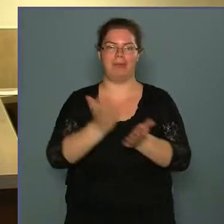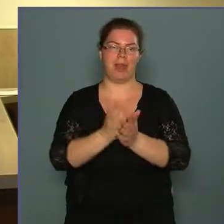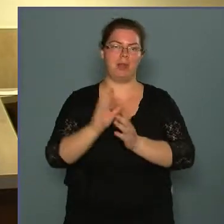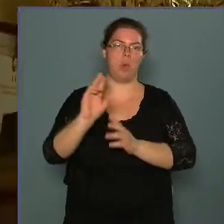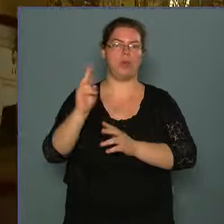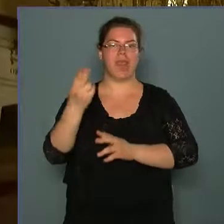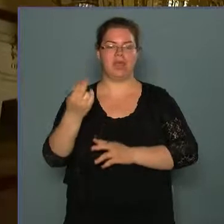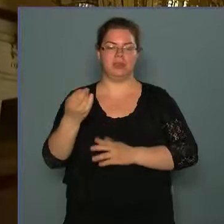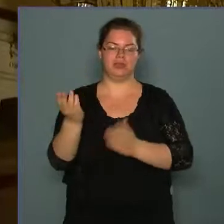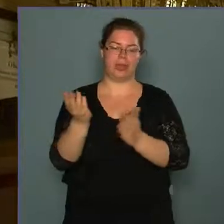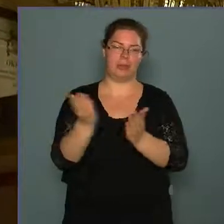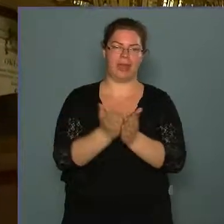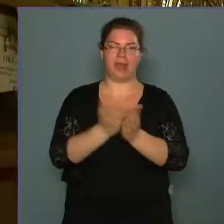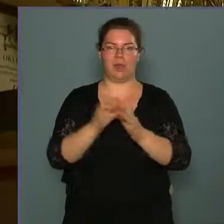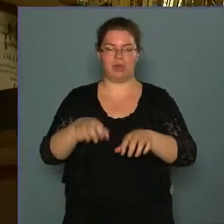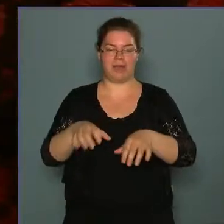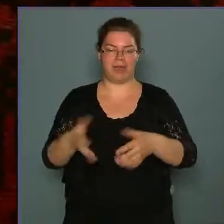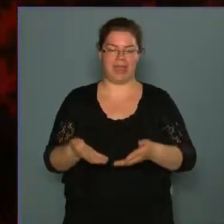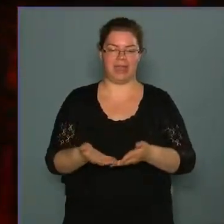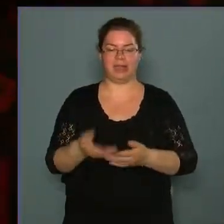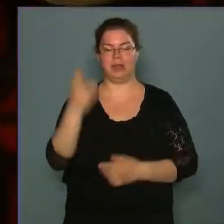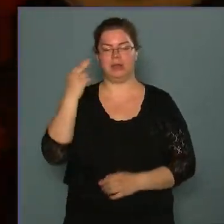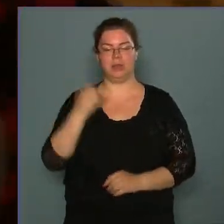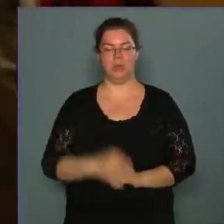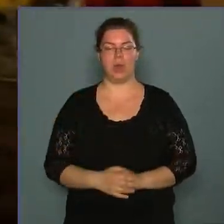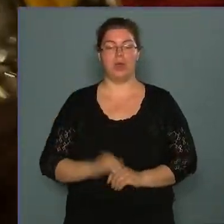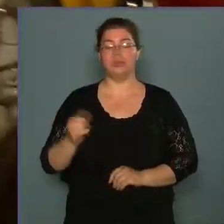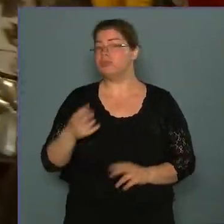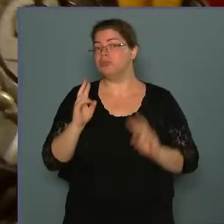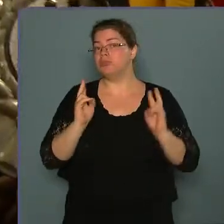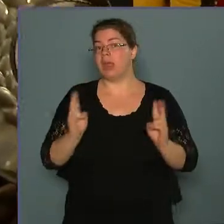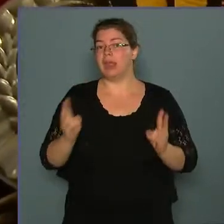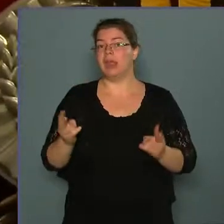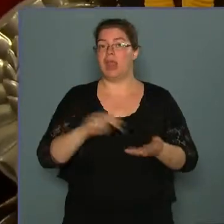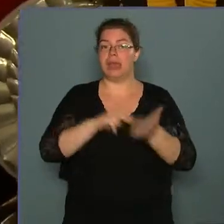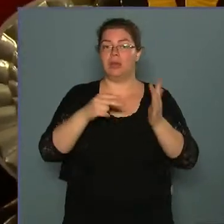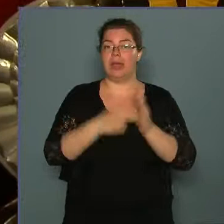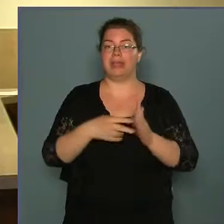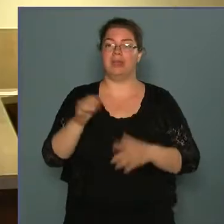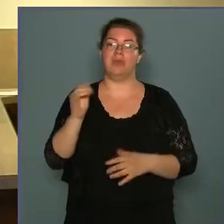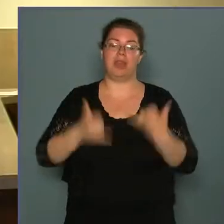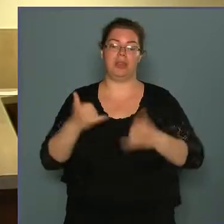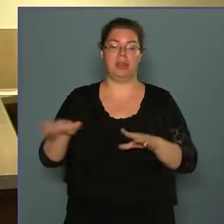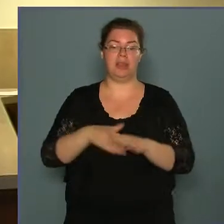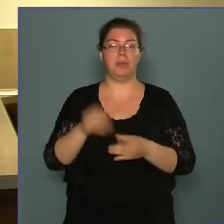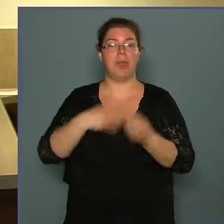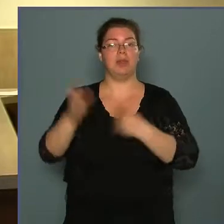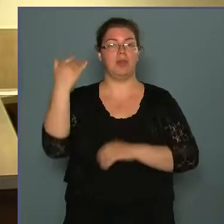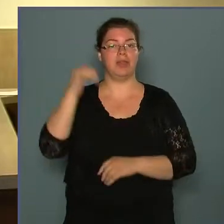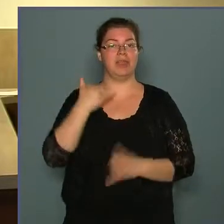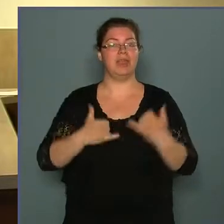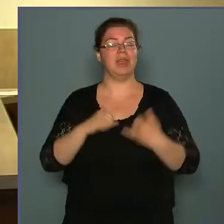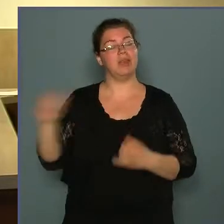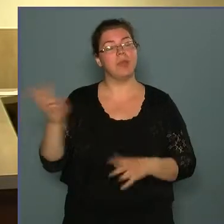jelzésnek megfelelően tevékenykedik a tanuló. Megéri a kerületi versenyen részt venni, mert tavalyi évben is,